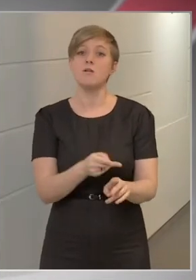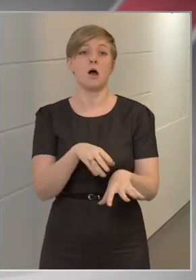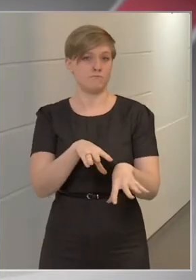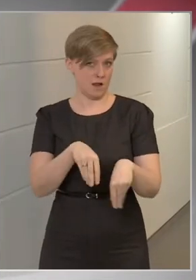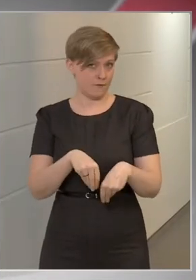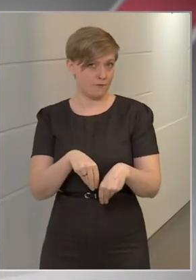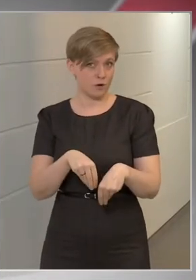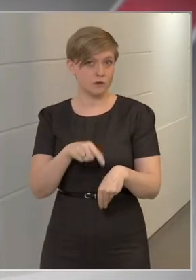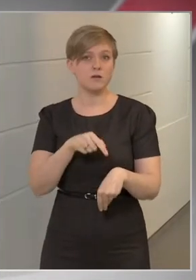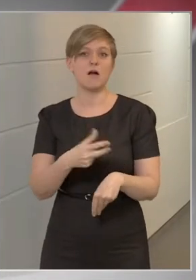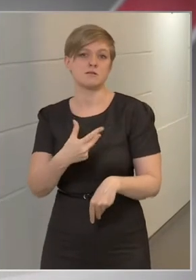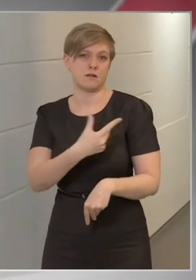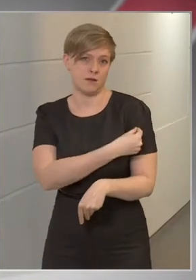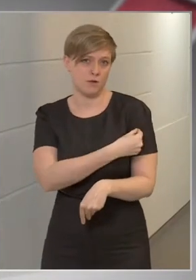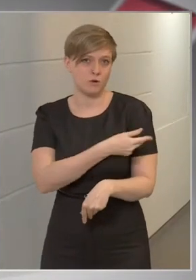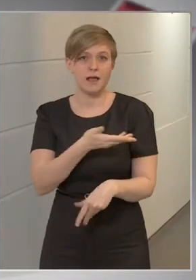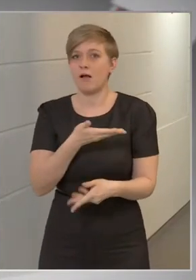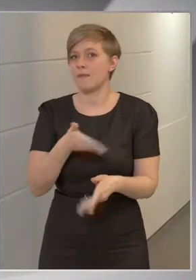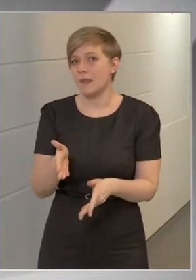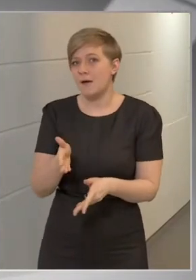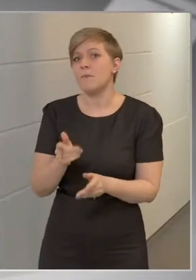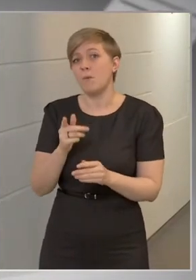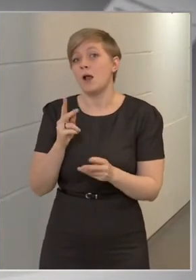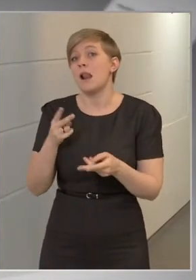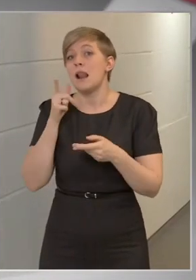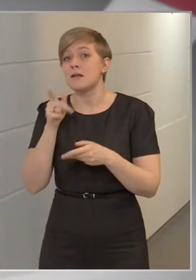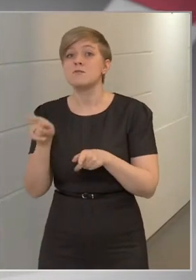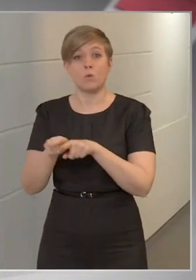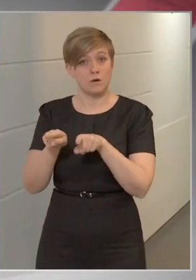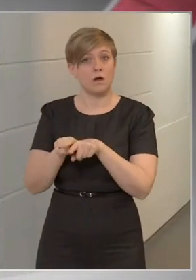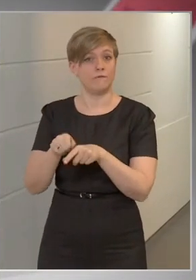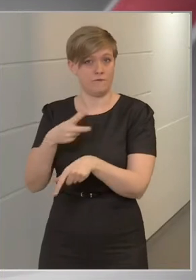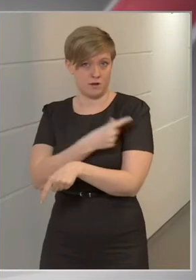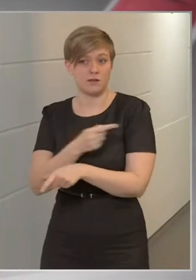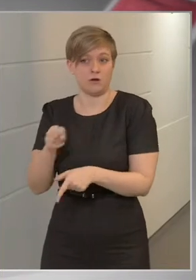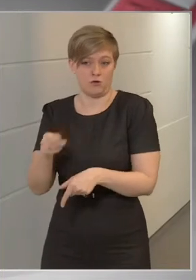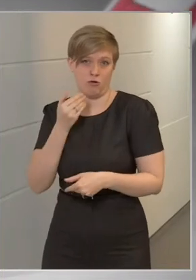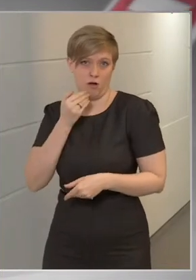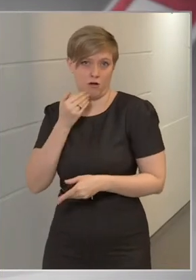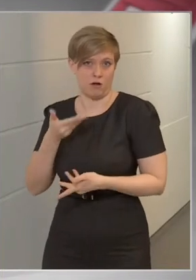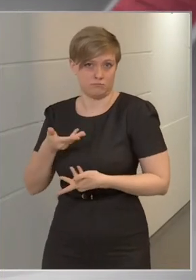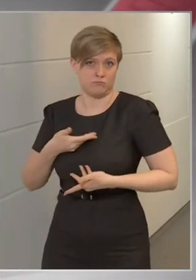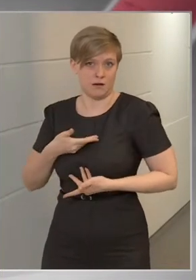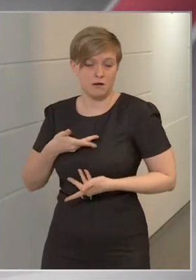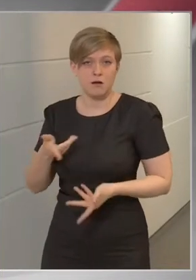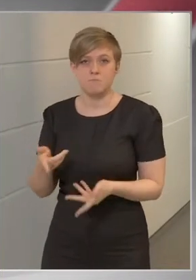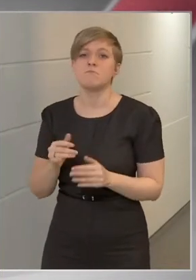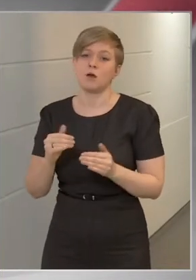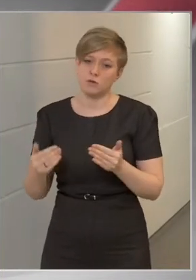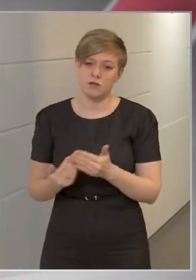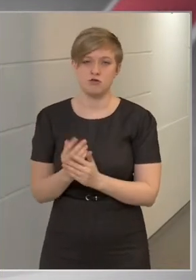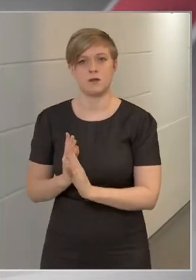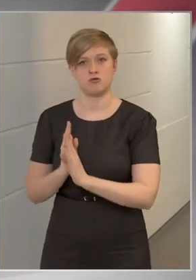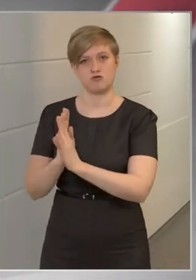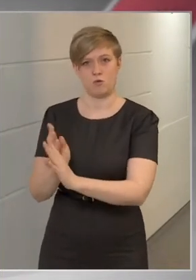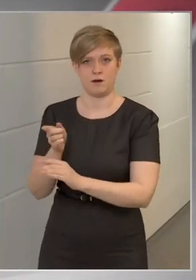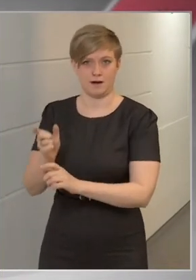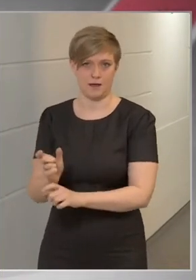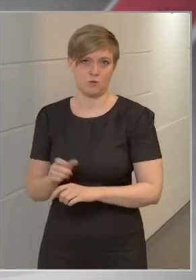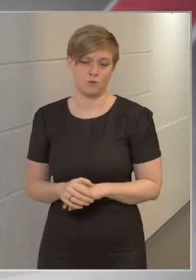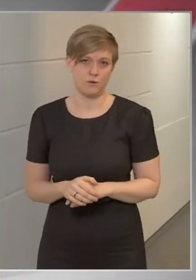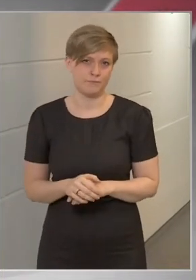elfogadja, akkor azzal oltják be, ha nem, akkor amikor lesz olyan vakcina, amivel ő is beoltatná magát, akkor ismételten sorra kerül.